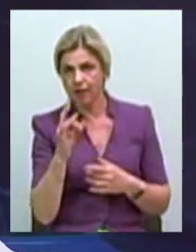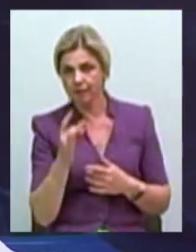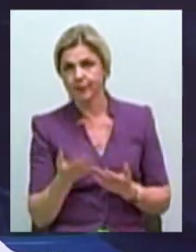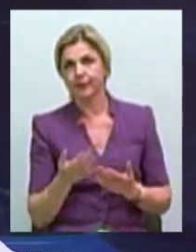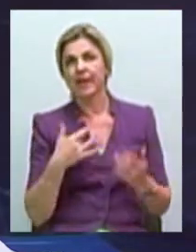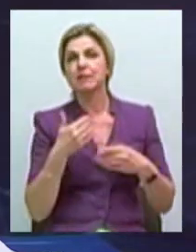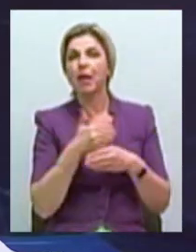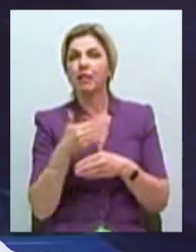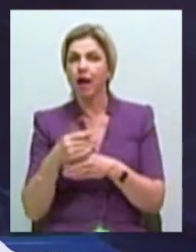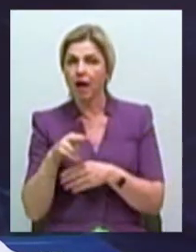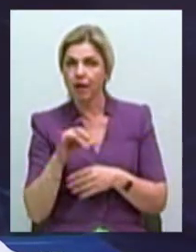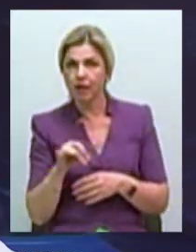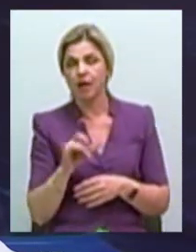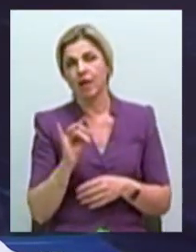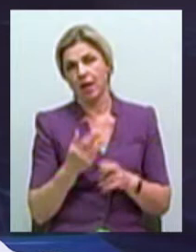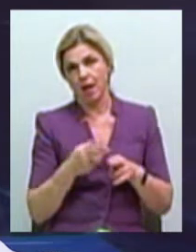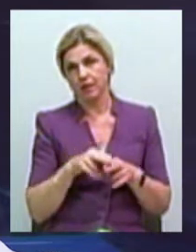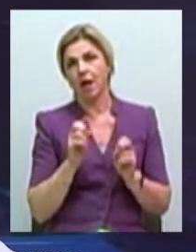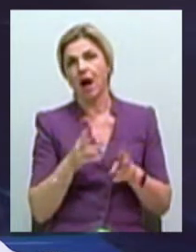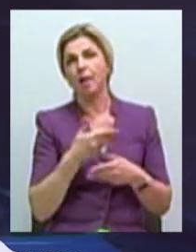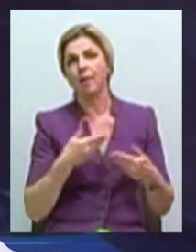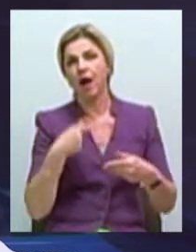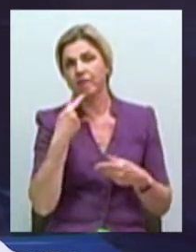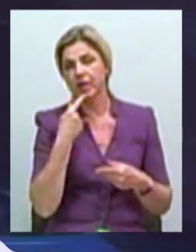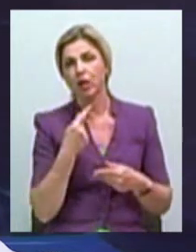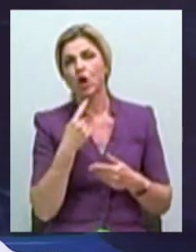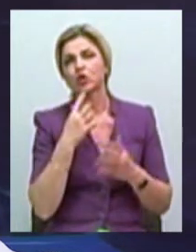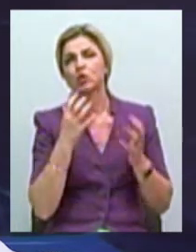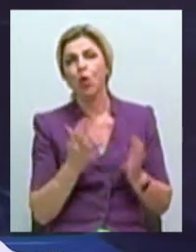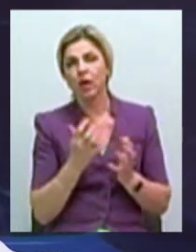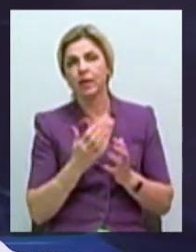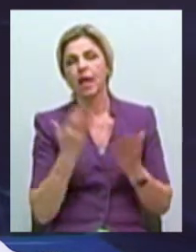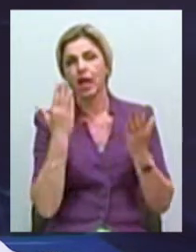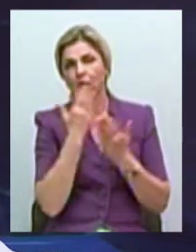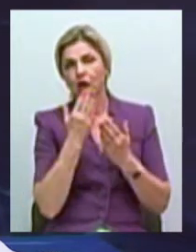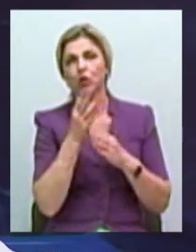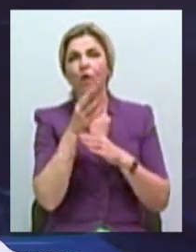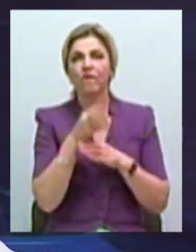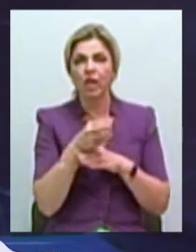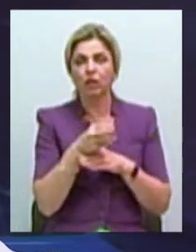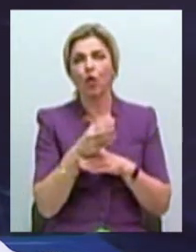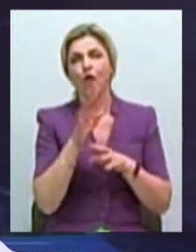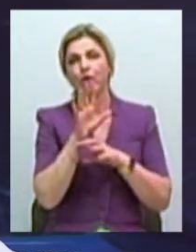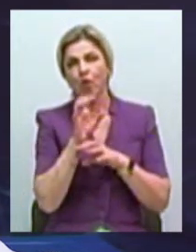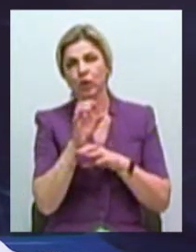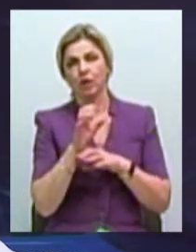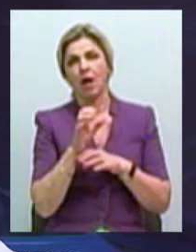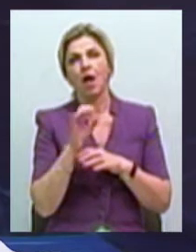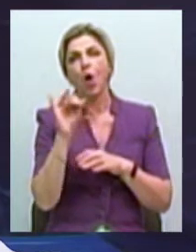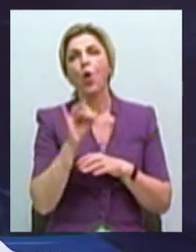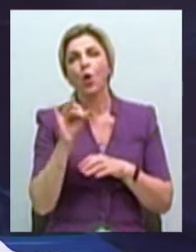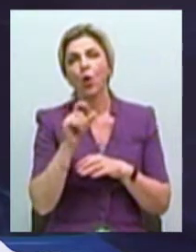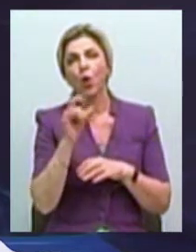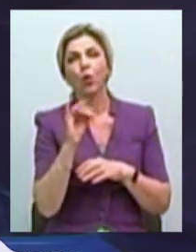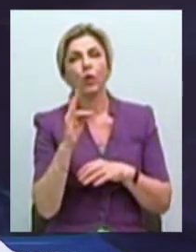это как мы уже говорили, сохраненная кино, видео и фото хроника жизни Николаевской области за